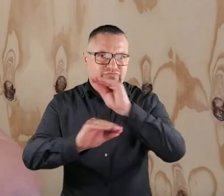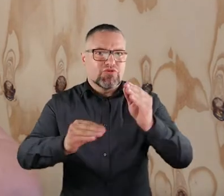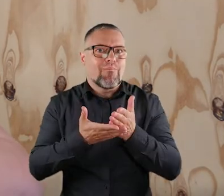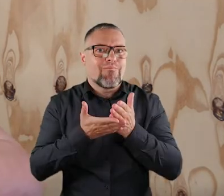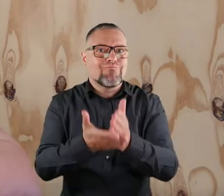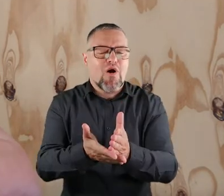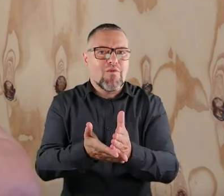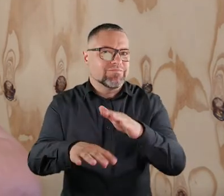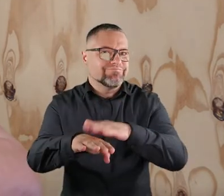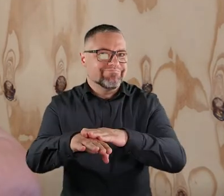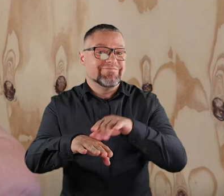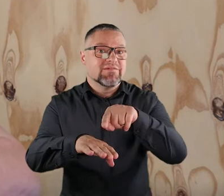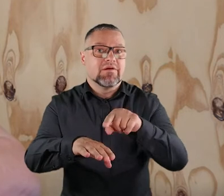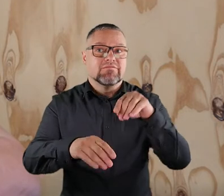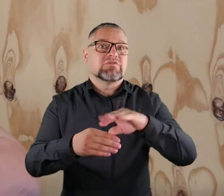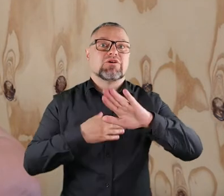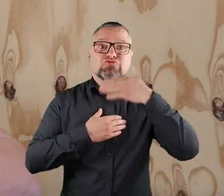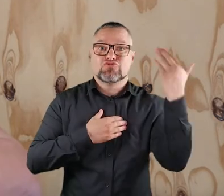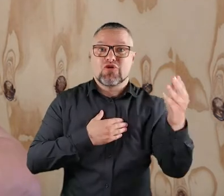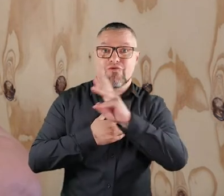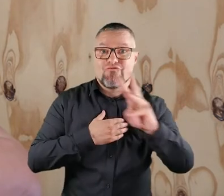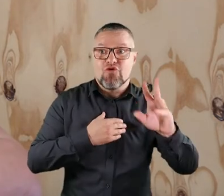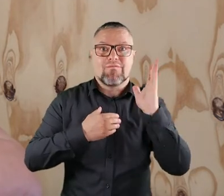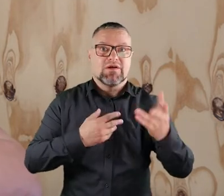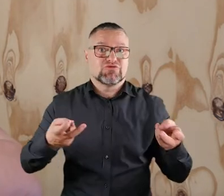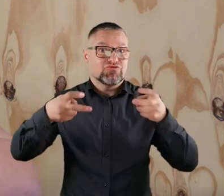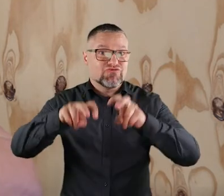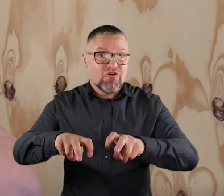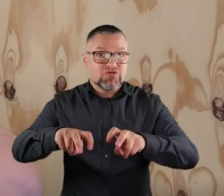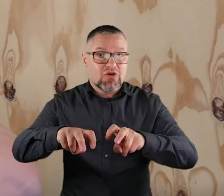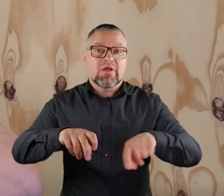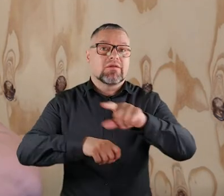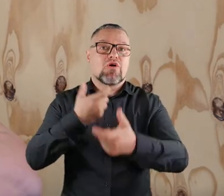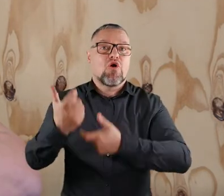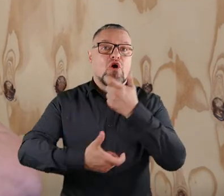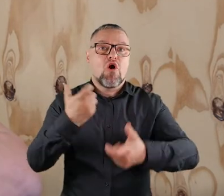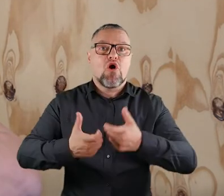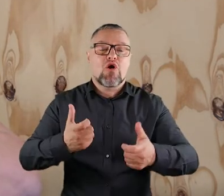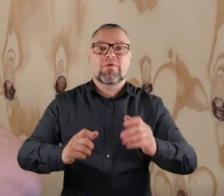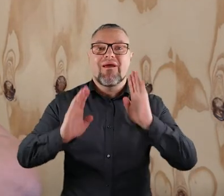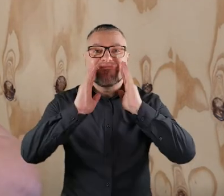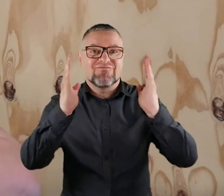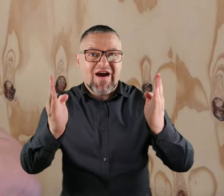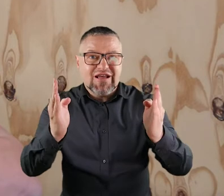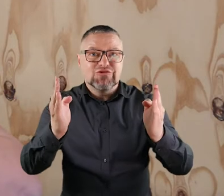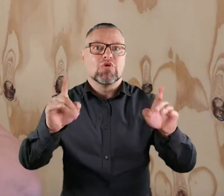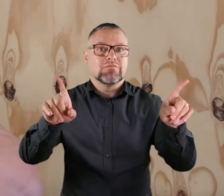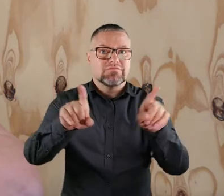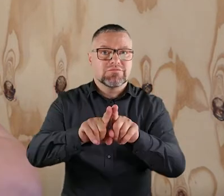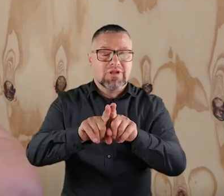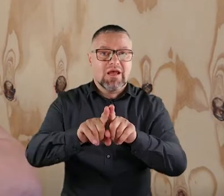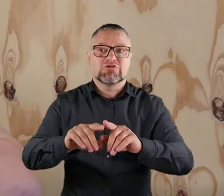apel pomocowy. Zostanie on zamieszczony na naszej stronie internetowej. Na profilu facebookowym